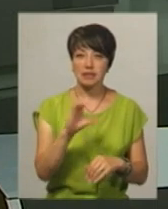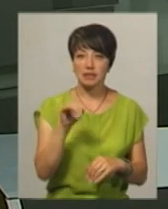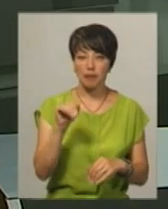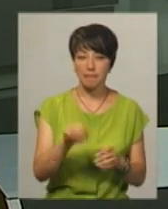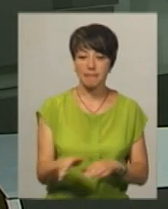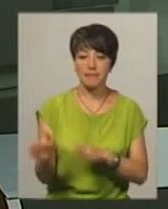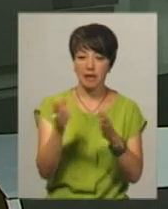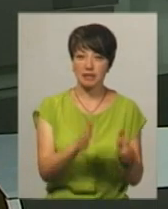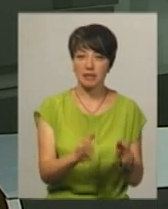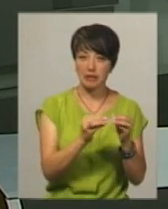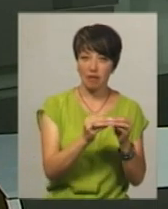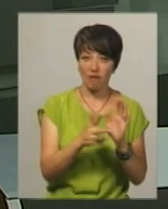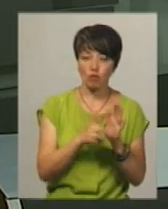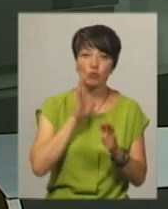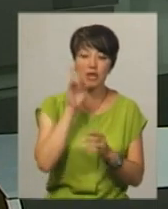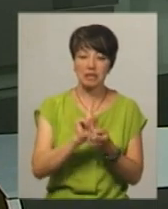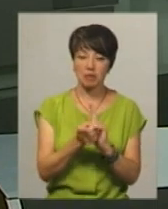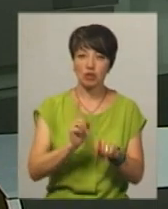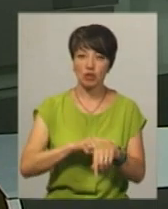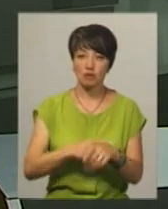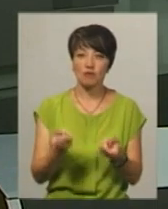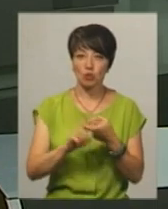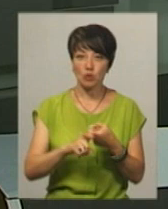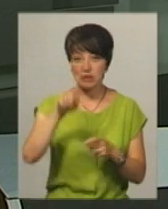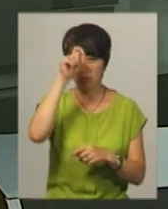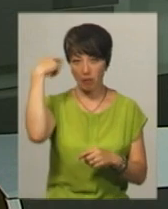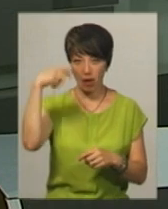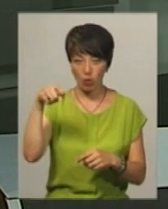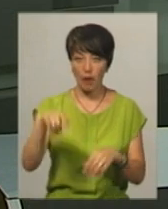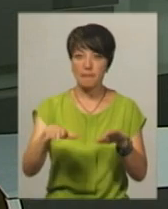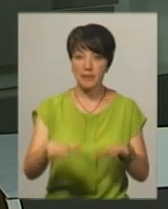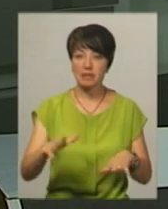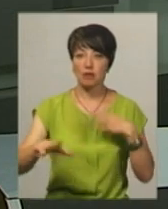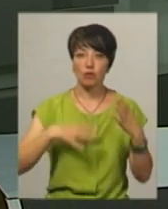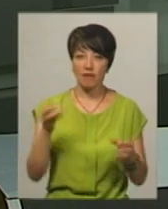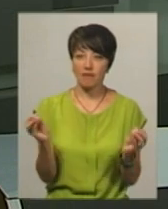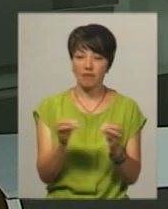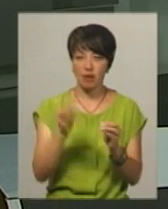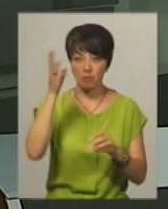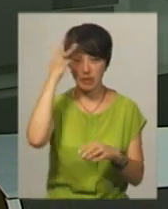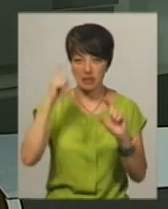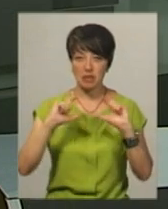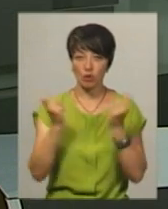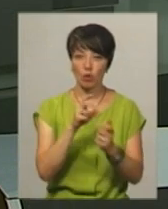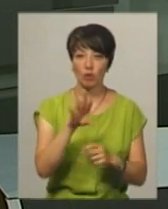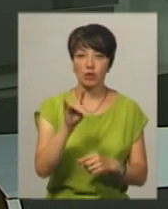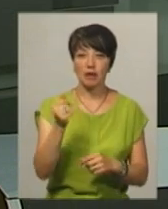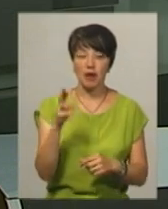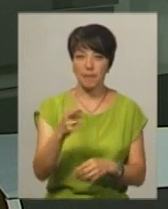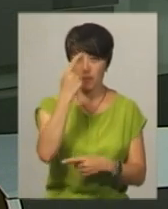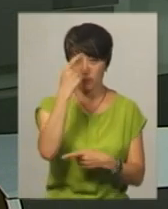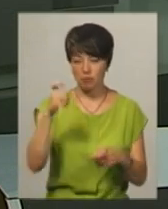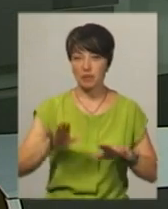на 8 годину ранку. Зміна часу відбулася в зв'язку зі спекою. Місце тренувань незмінних – Хмельницький стадіон «Поділля». Про це